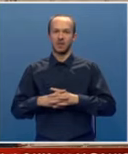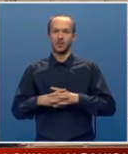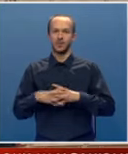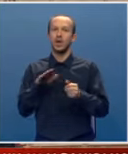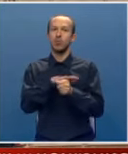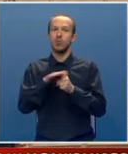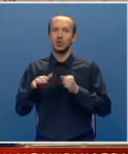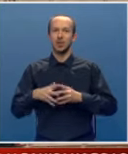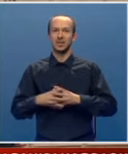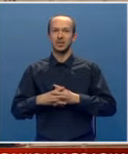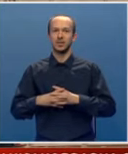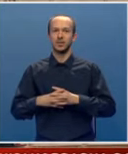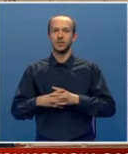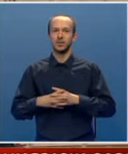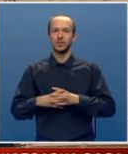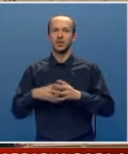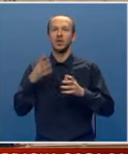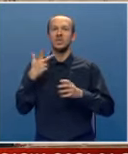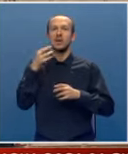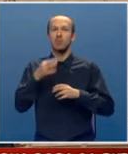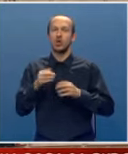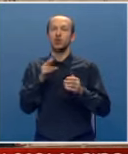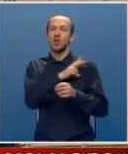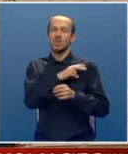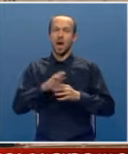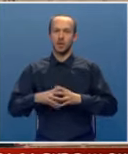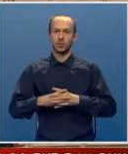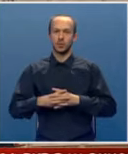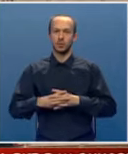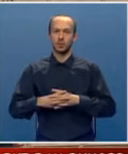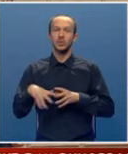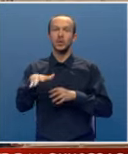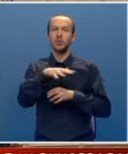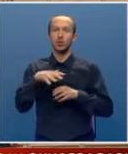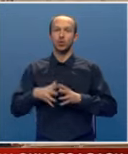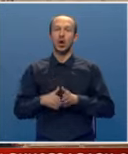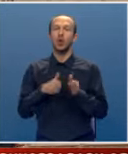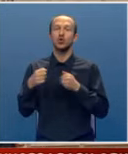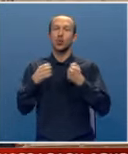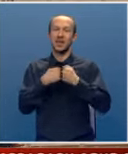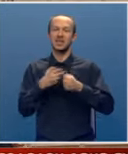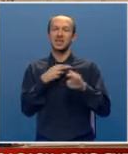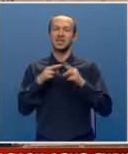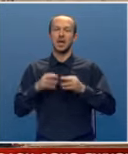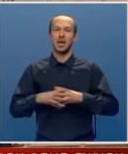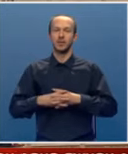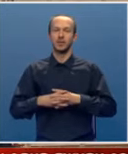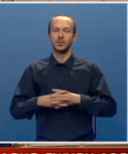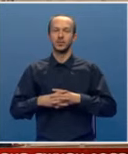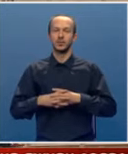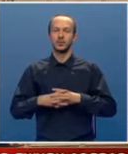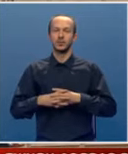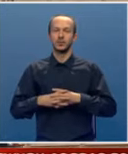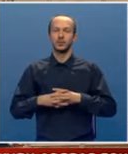popunjenost je oko 53%, znači ima prostora, odnosno mjesta u zavodu, poputnim